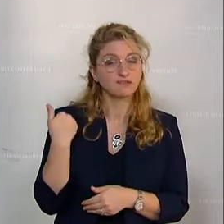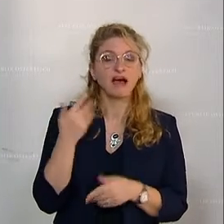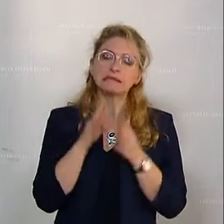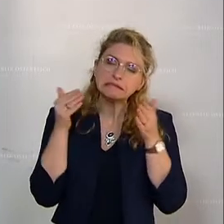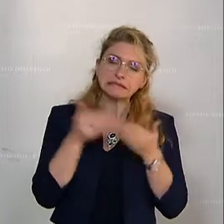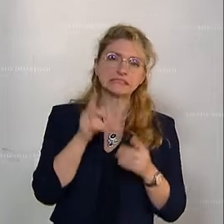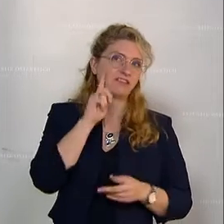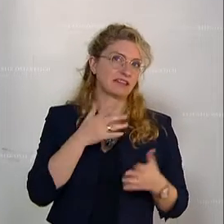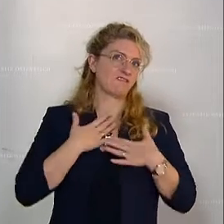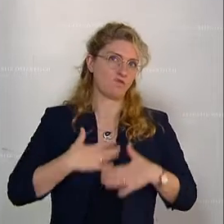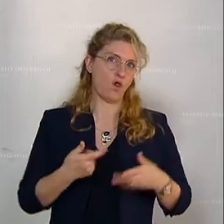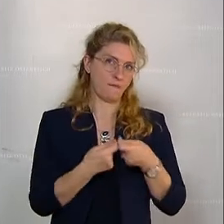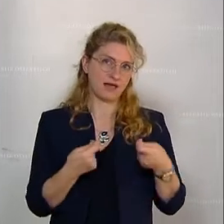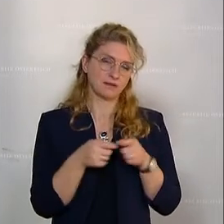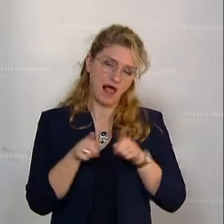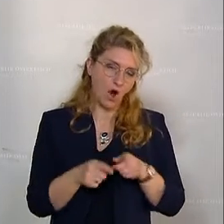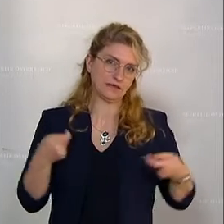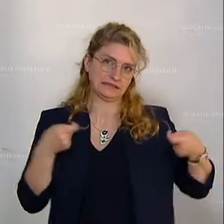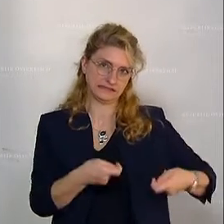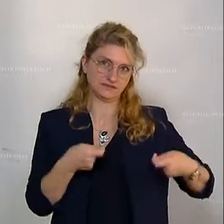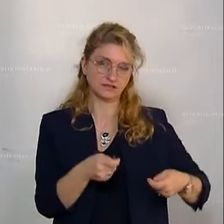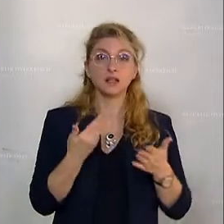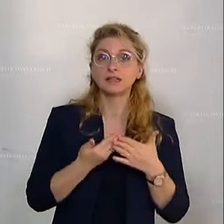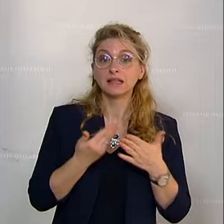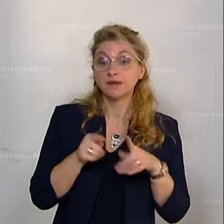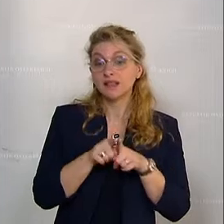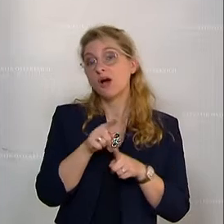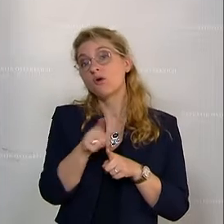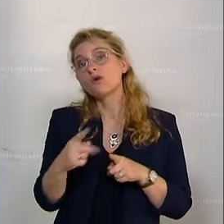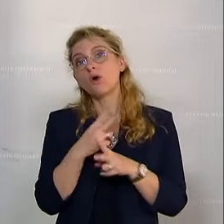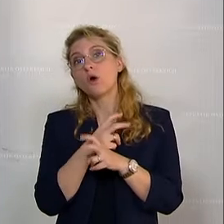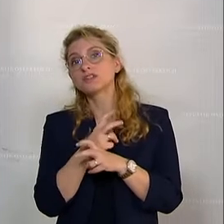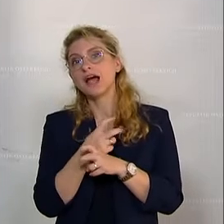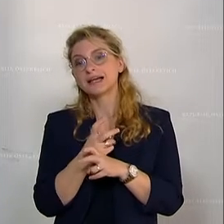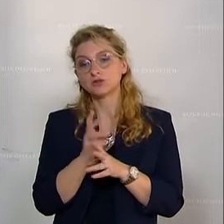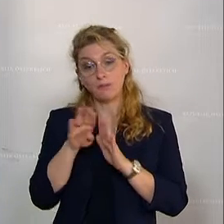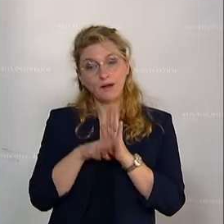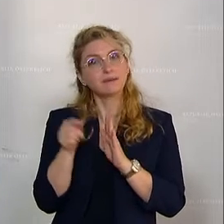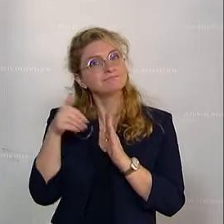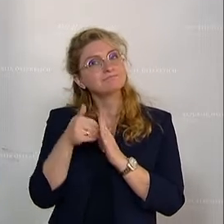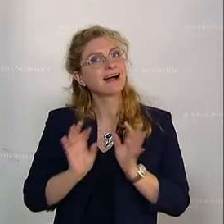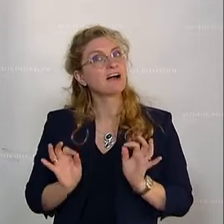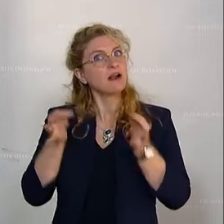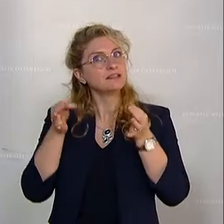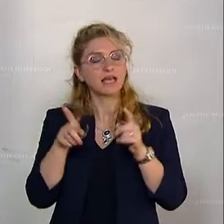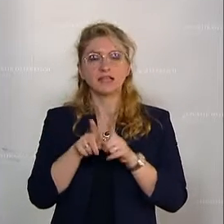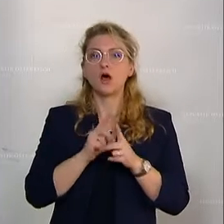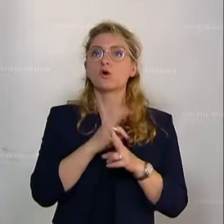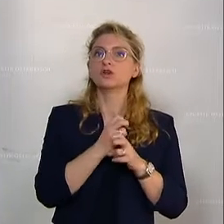Tierwohlmaßnahmen investieren, damit letztendlich die österreichischen Qualitätsprogramme und die österreichische